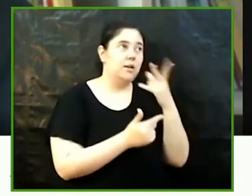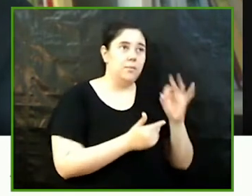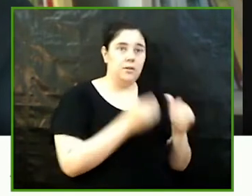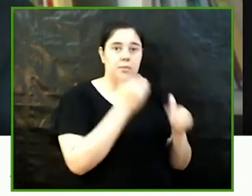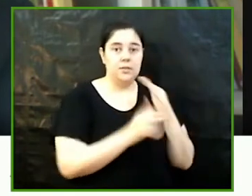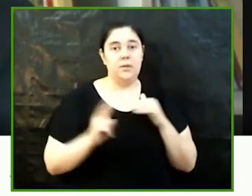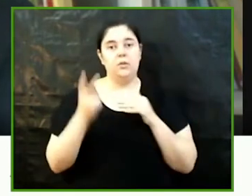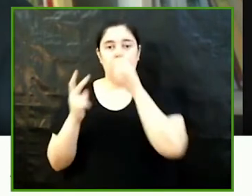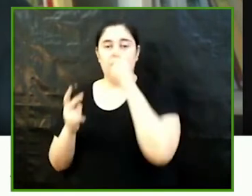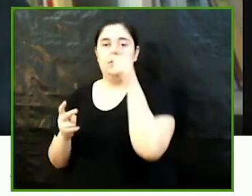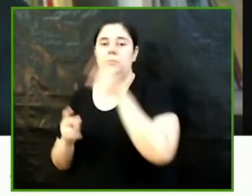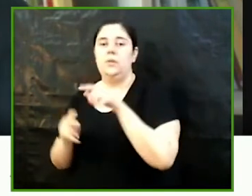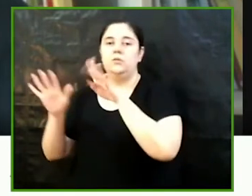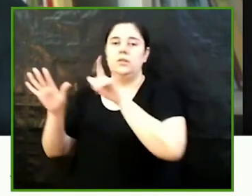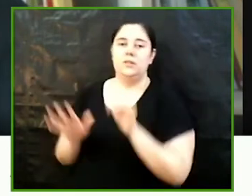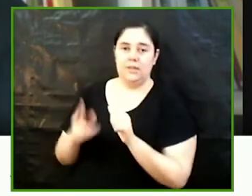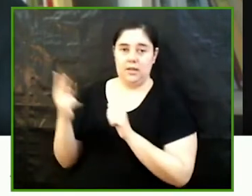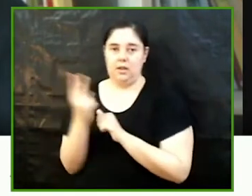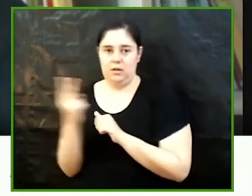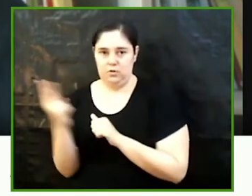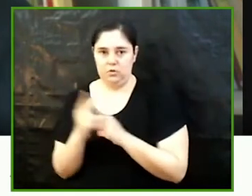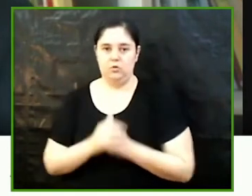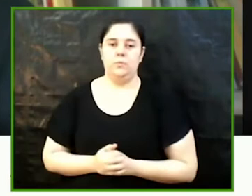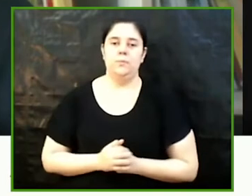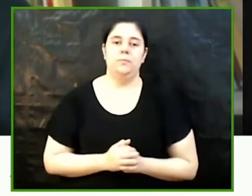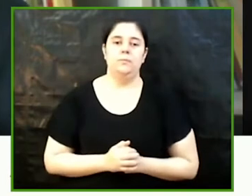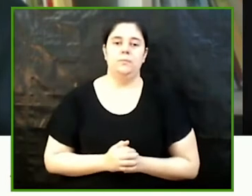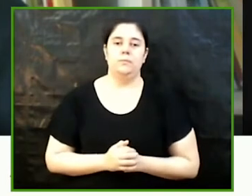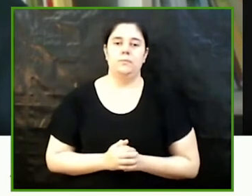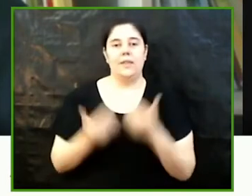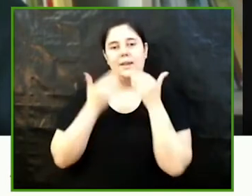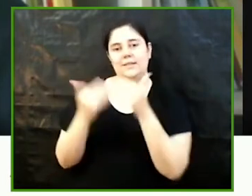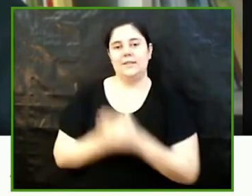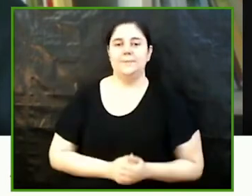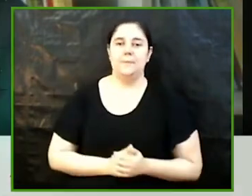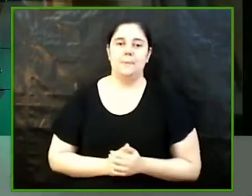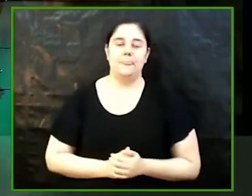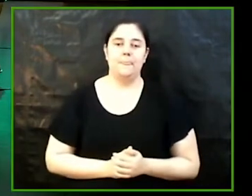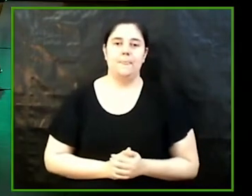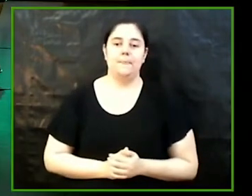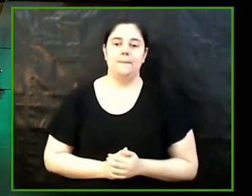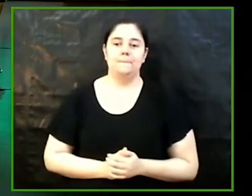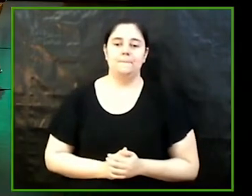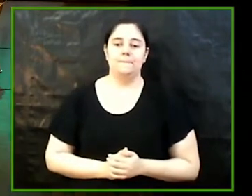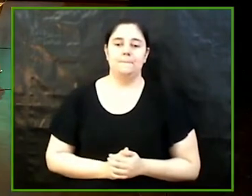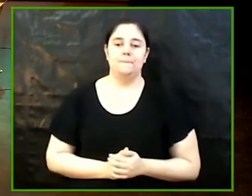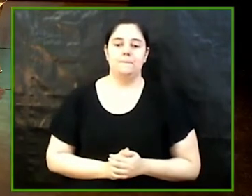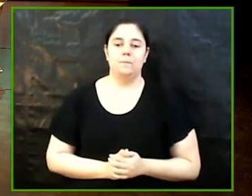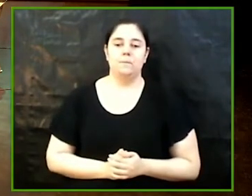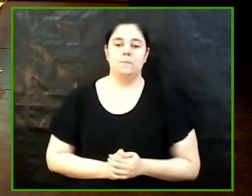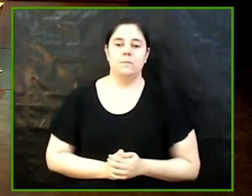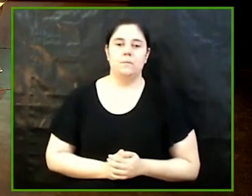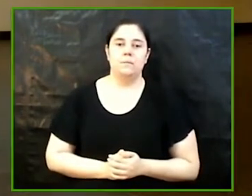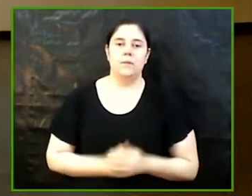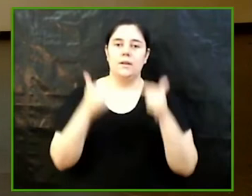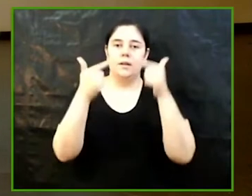60 amb llibrets basats en referents diversos moltes gràcies gràcies a tu el grau en